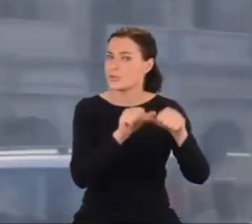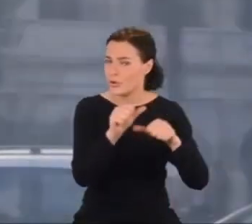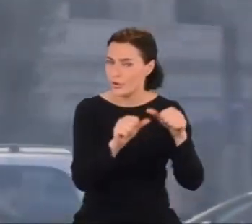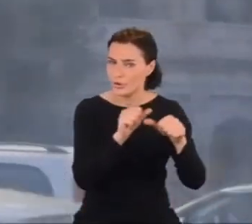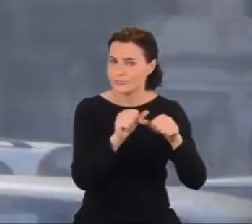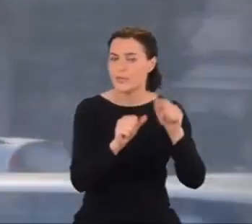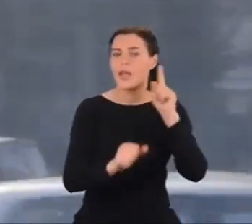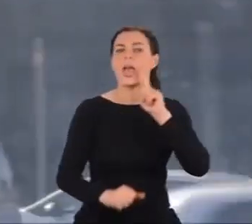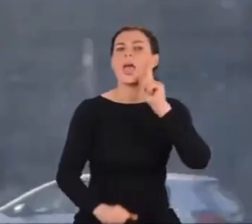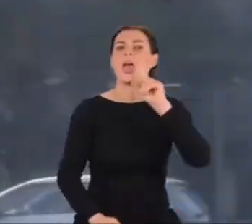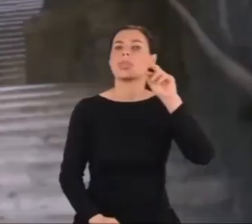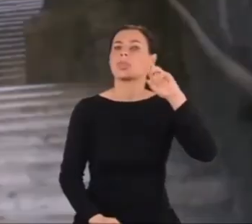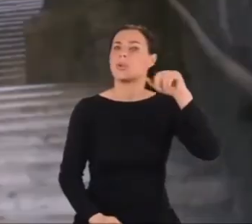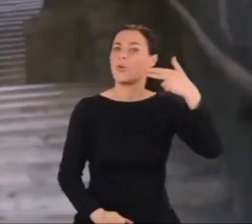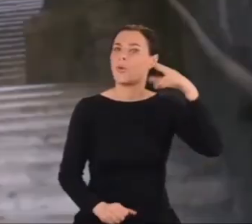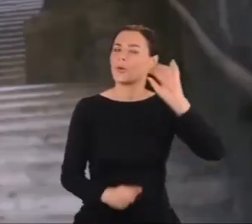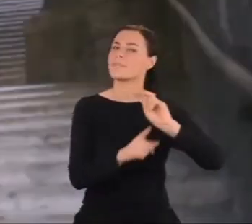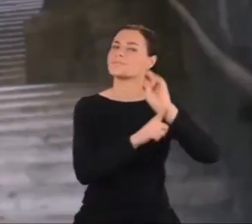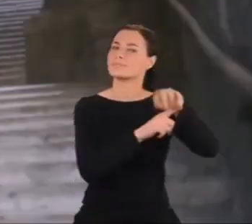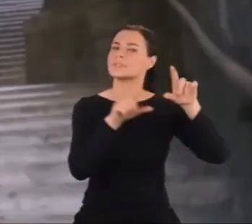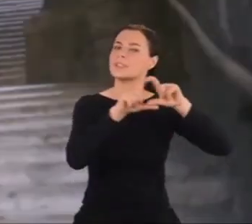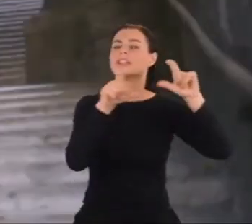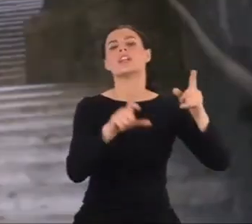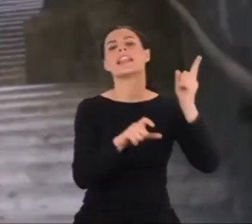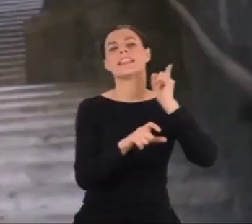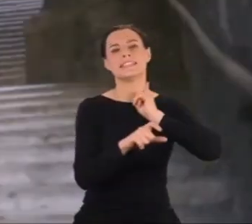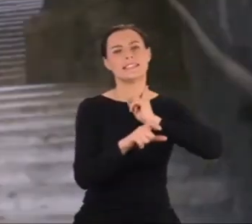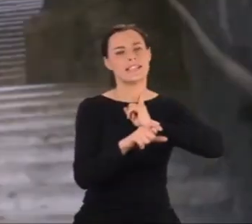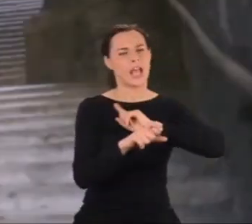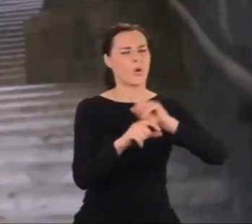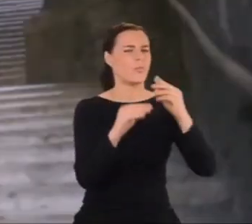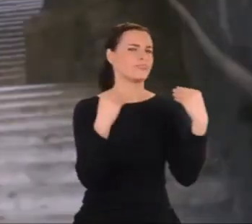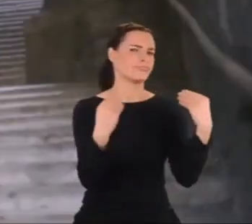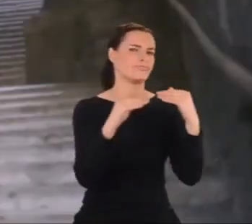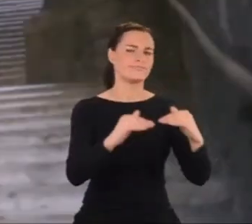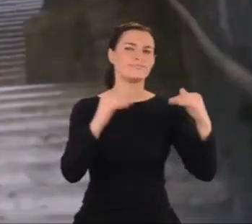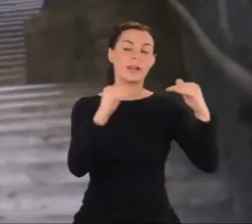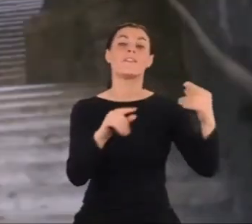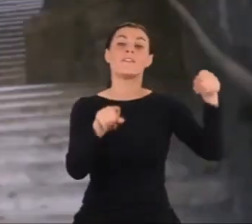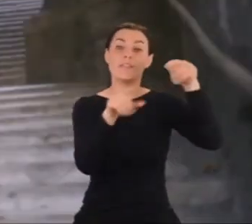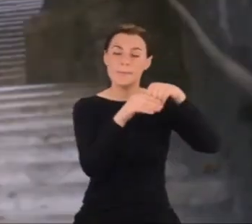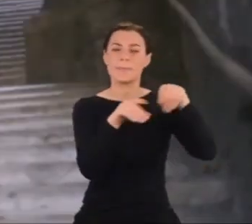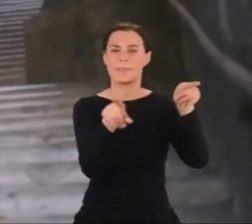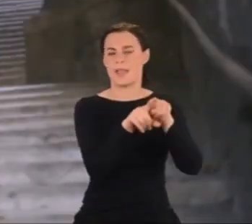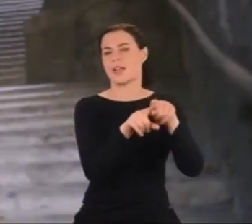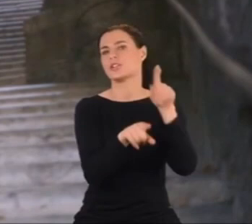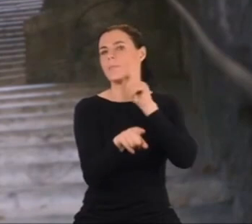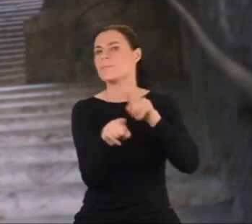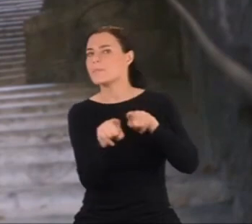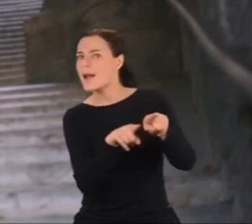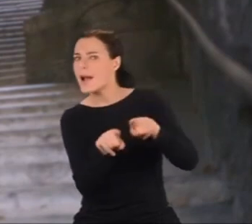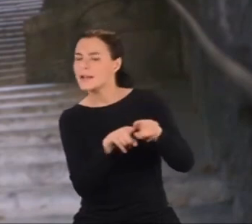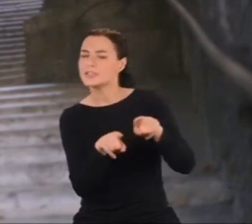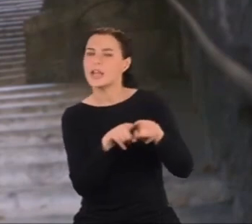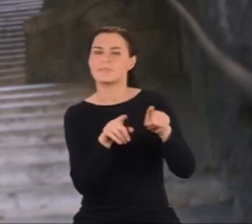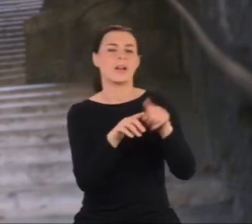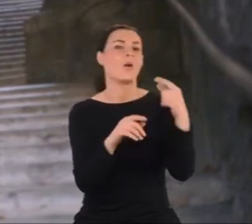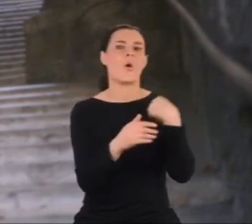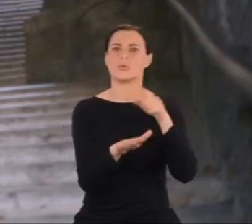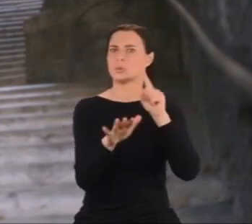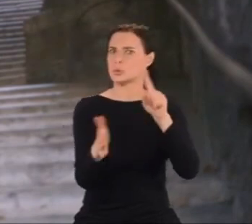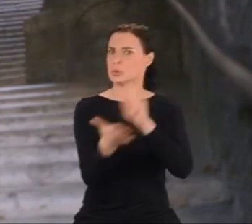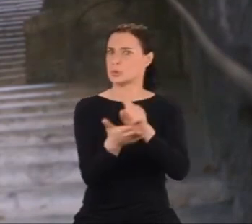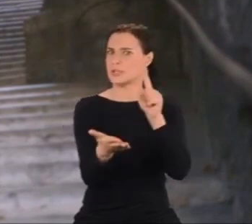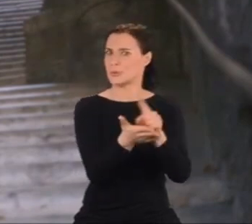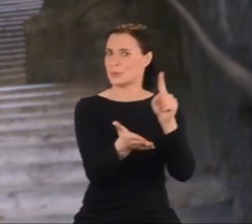Ettore dostaje się do prestiżowego liceum Torquata Tassa, do którego uczęszczają też jego bracia. Radzi sobie znakomicie, a po